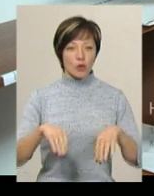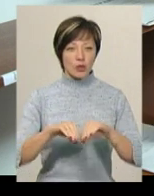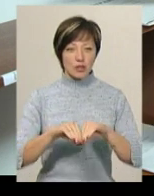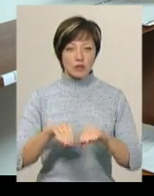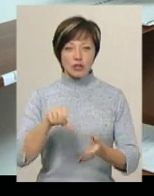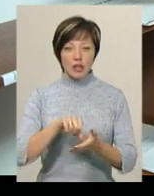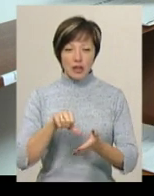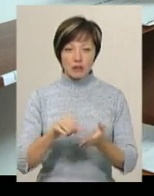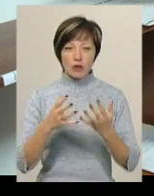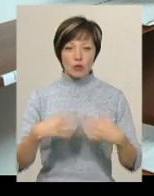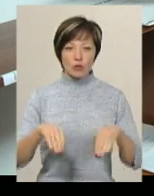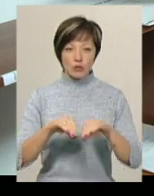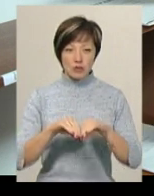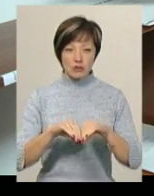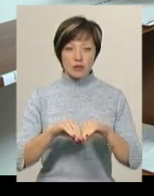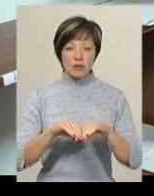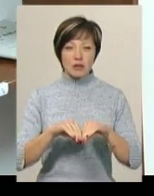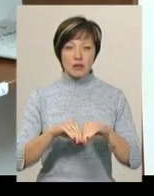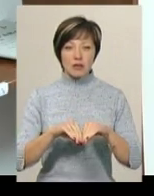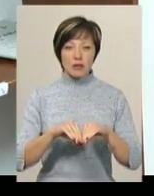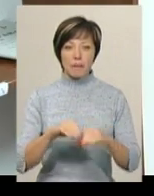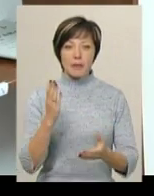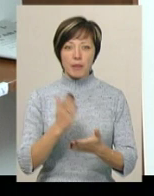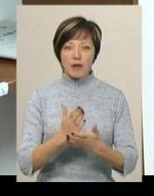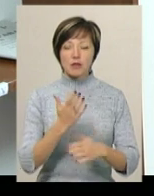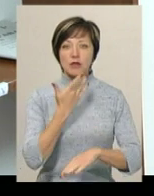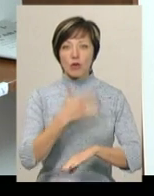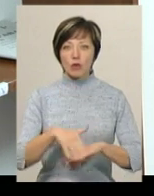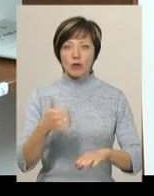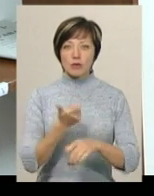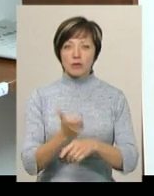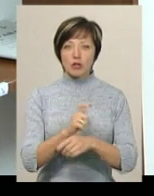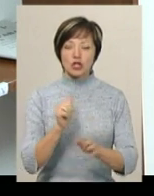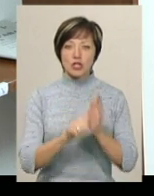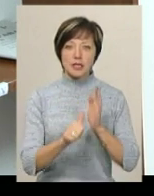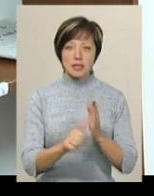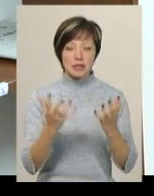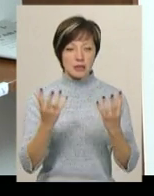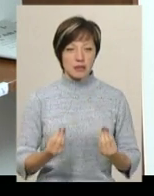в членах домогосподарства перебувають за кордоном більше 60 днів.